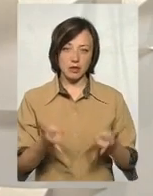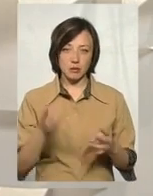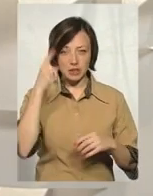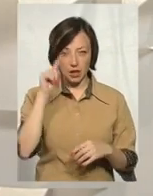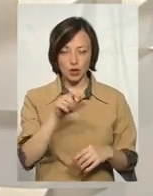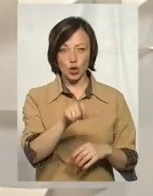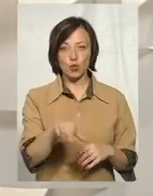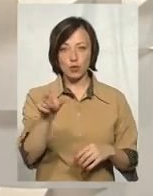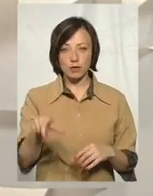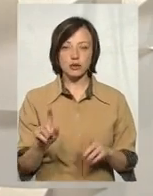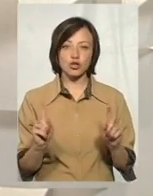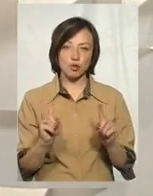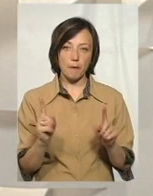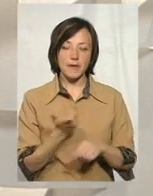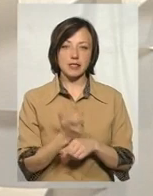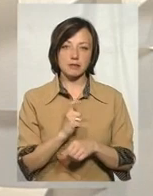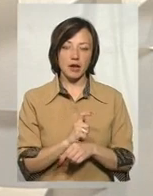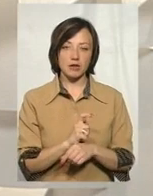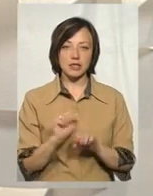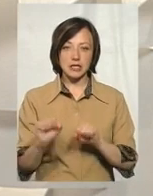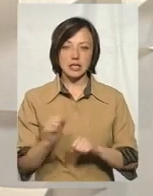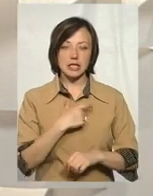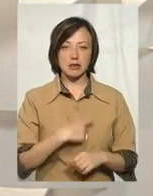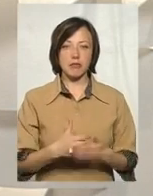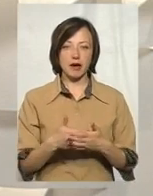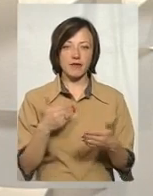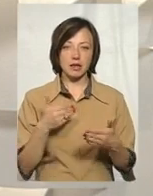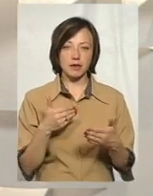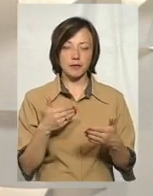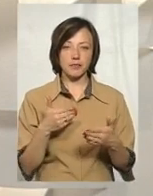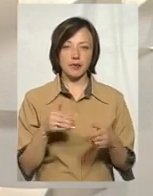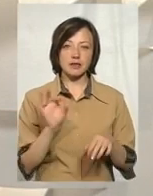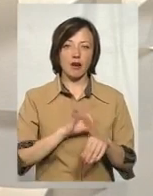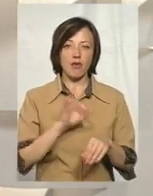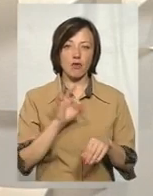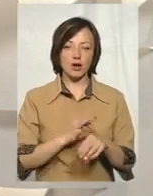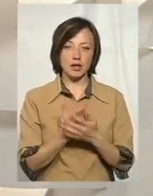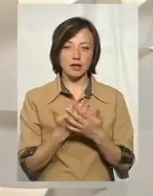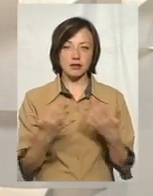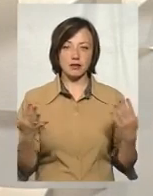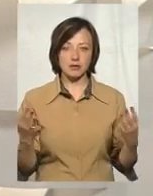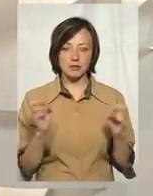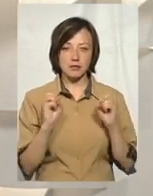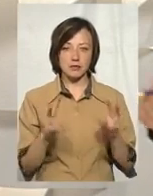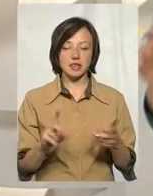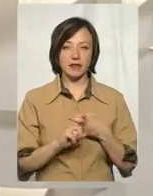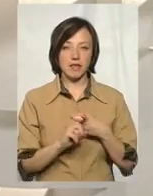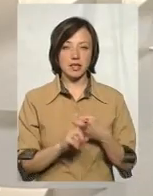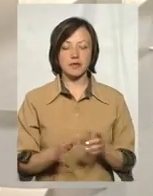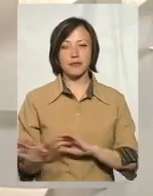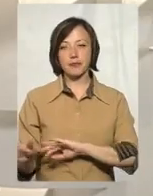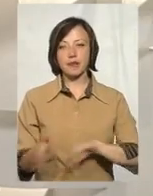знати людям, щоб максимально обезпечити себе від захворювань на різноманітні небезпечні інфекції.